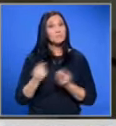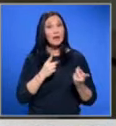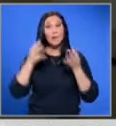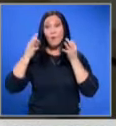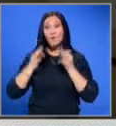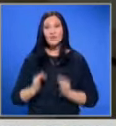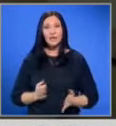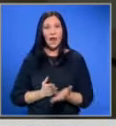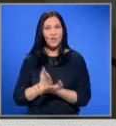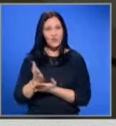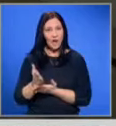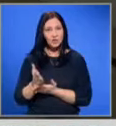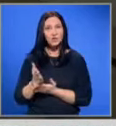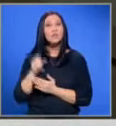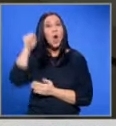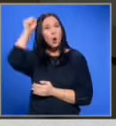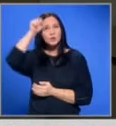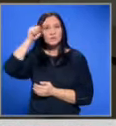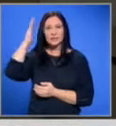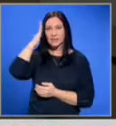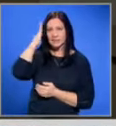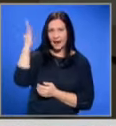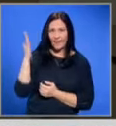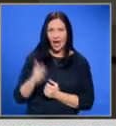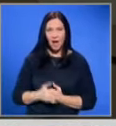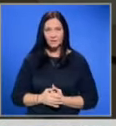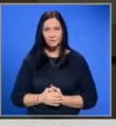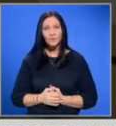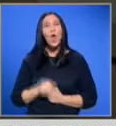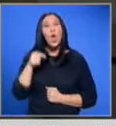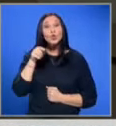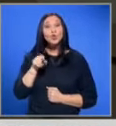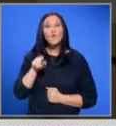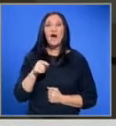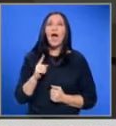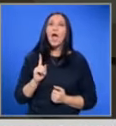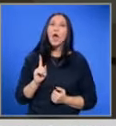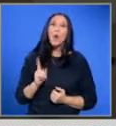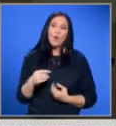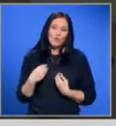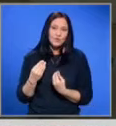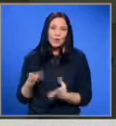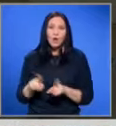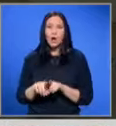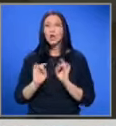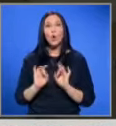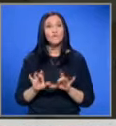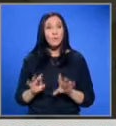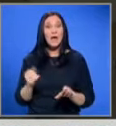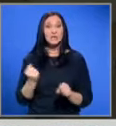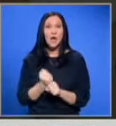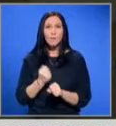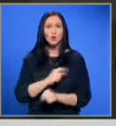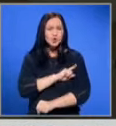официален начин на узбекската страна. Това е което ни дадаха като информация.